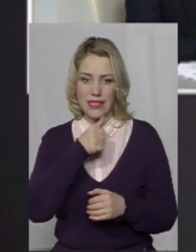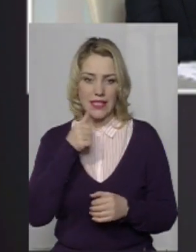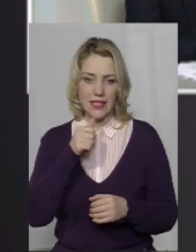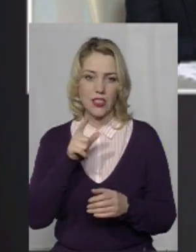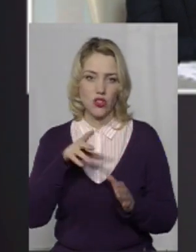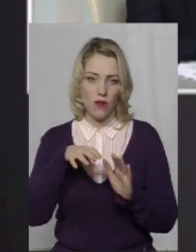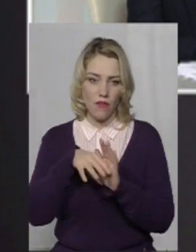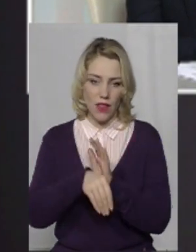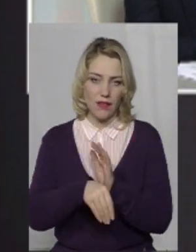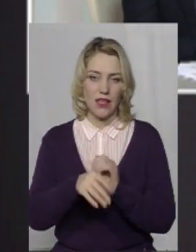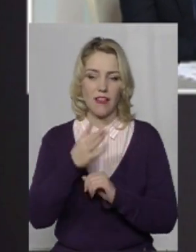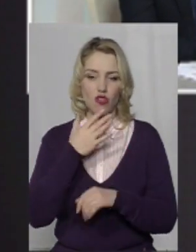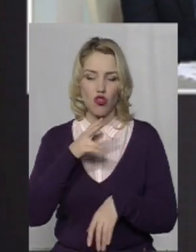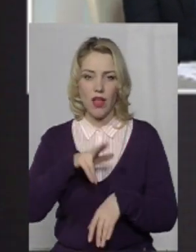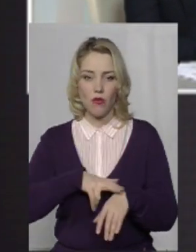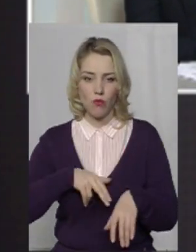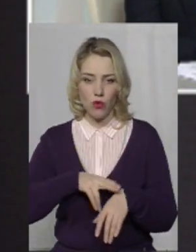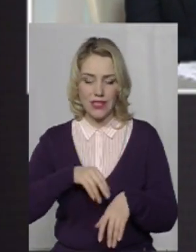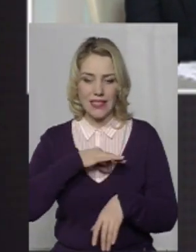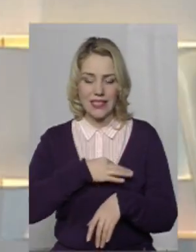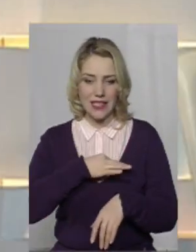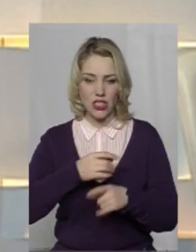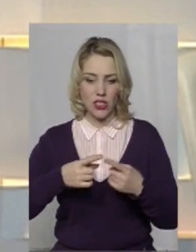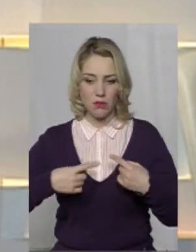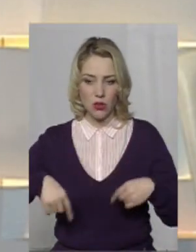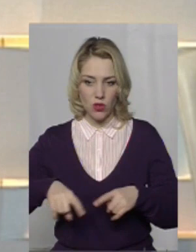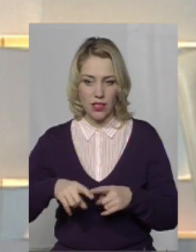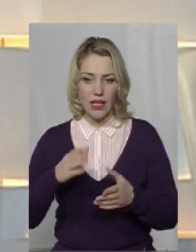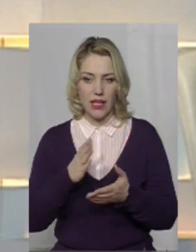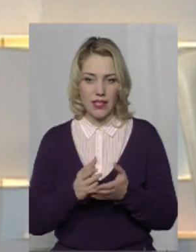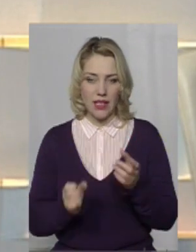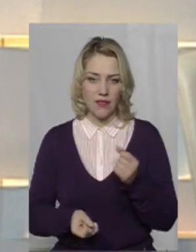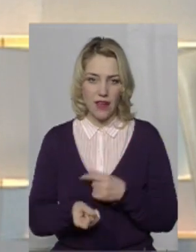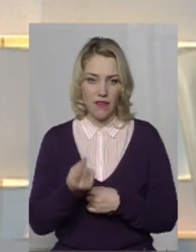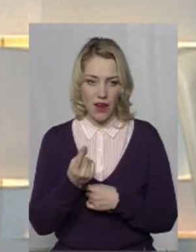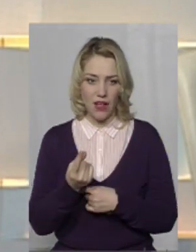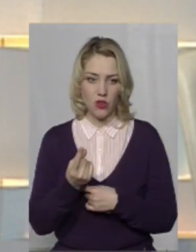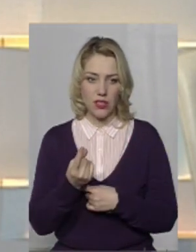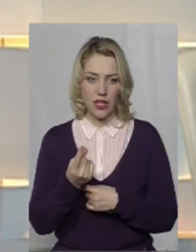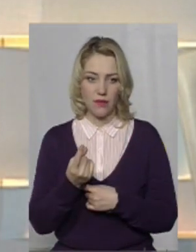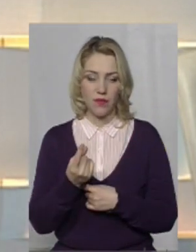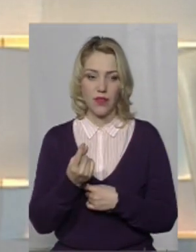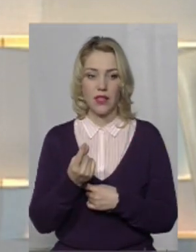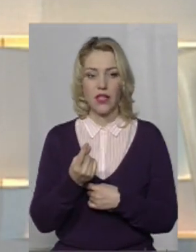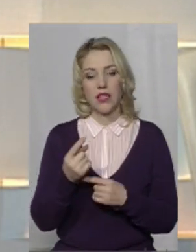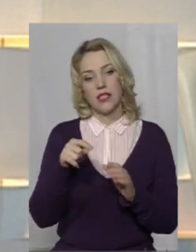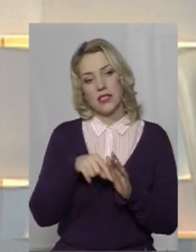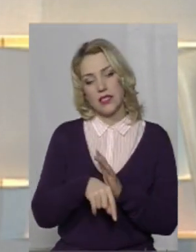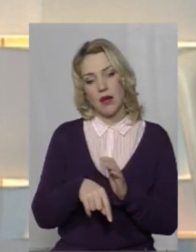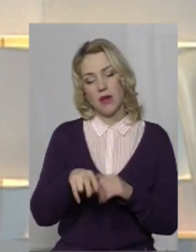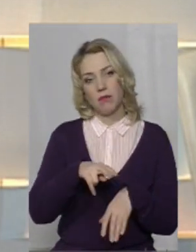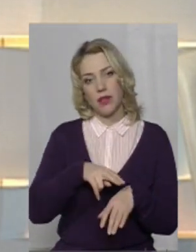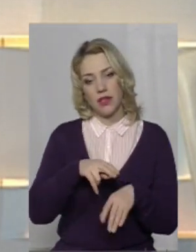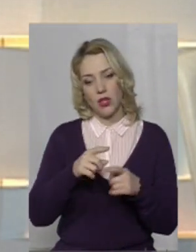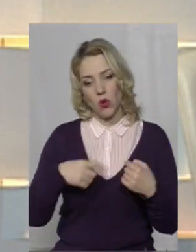національної поліції, в тому числі, і в слідчих підрозділах є, і вони виявляються саме підрозділами внутрішньої